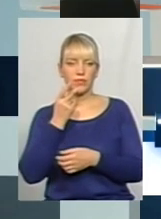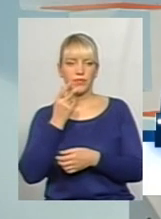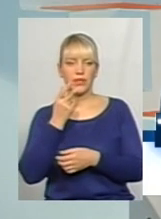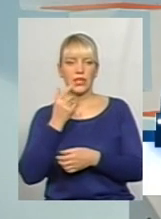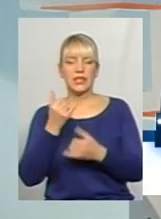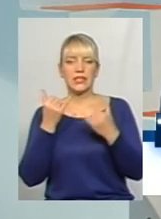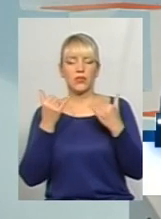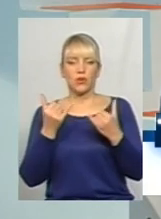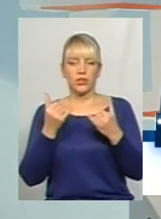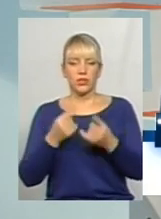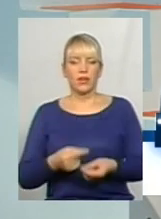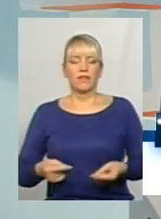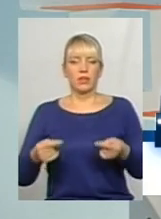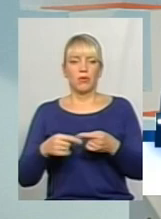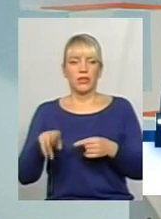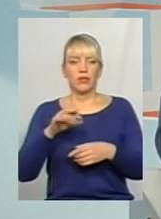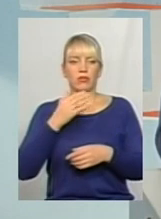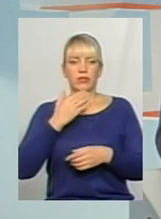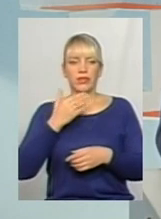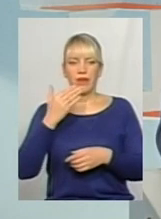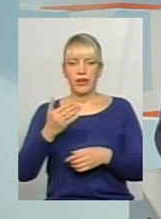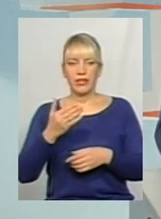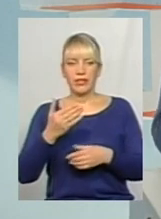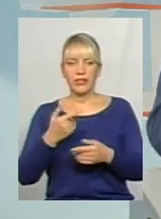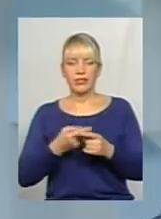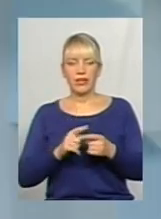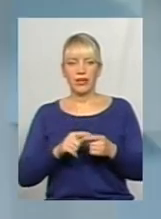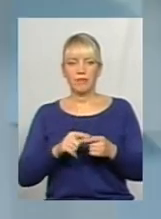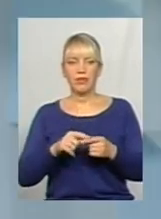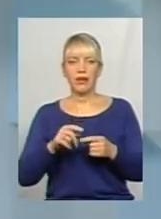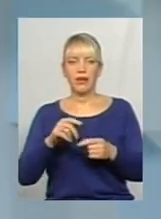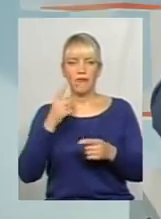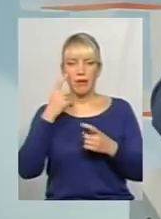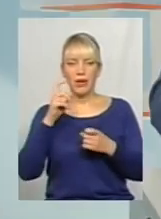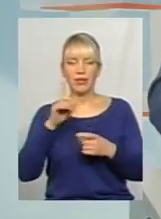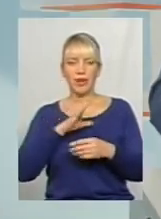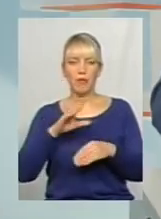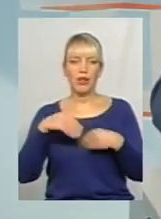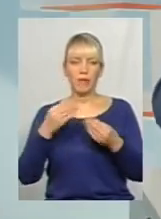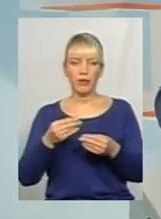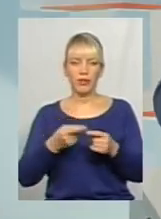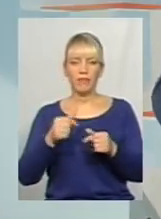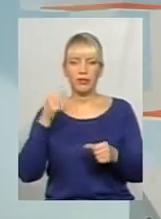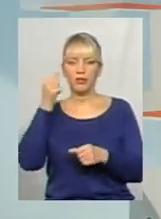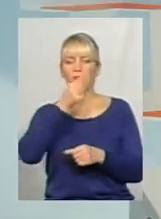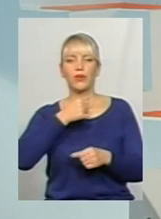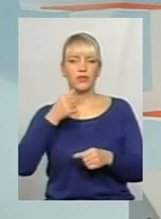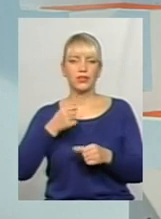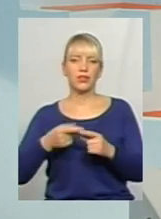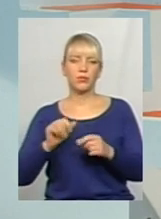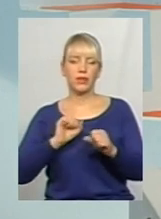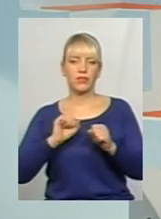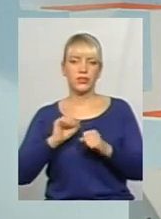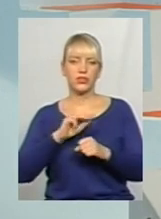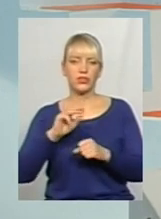відповідно до звернень за минулий, інформація, яка була подана минулого року, управлінням житлово